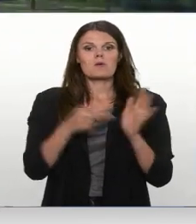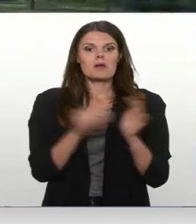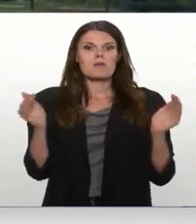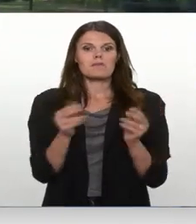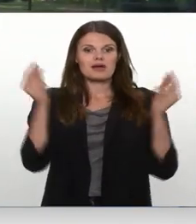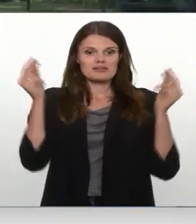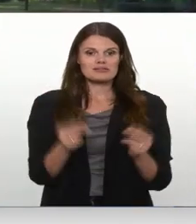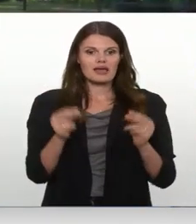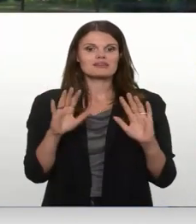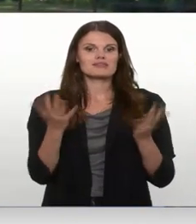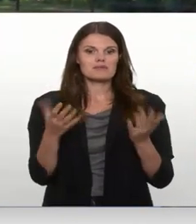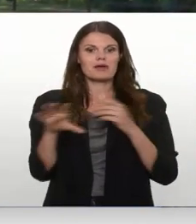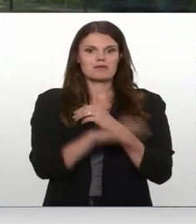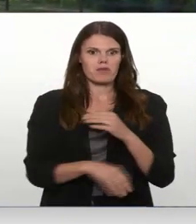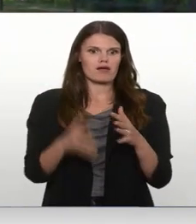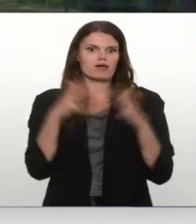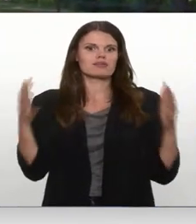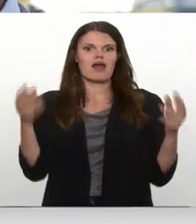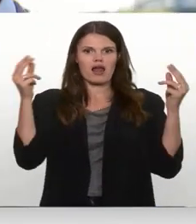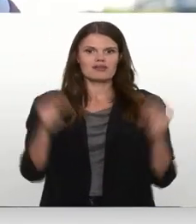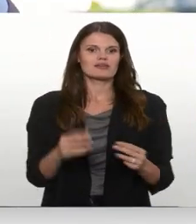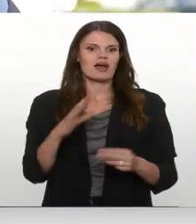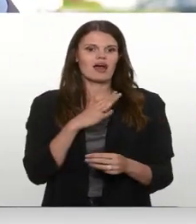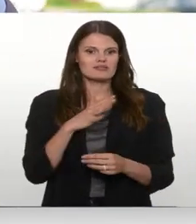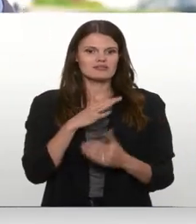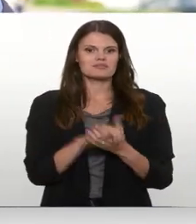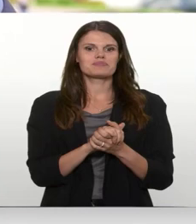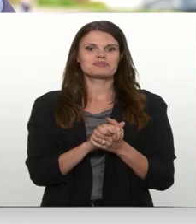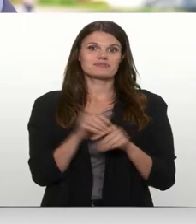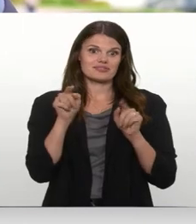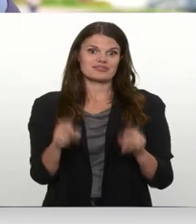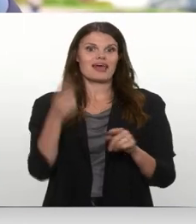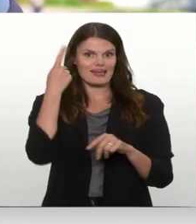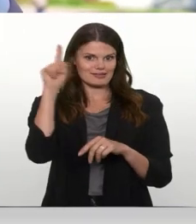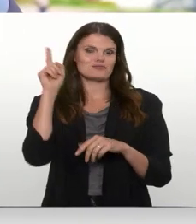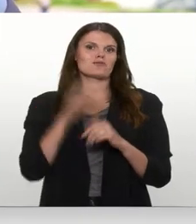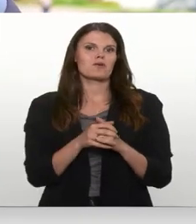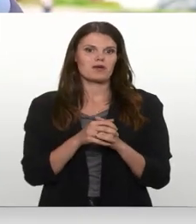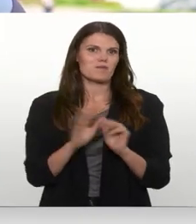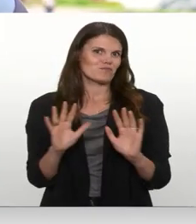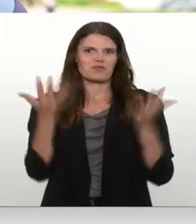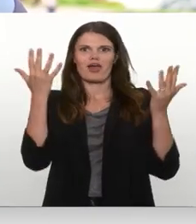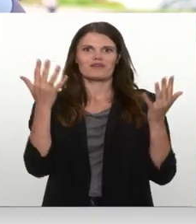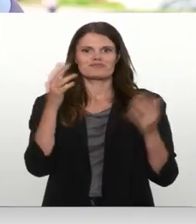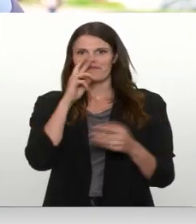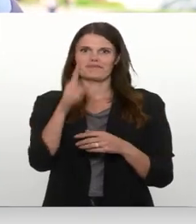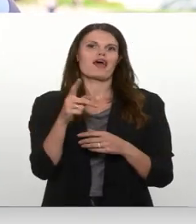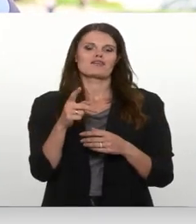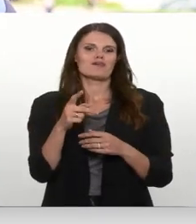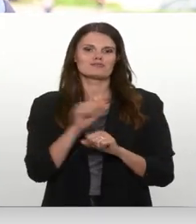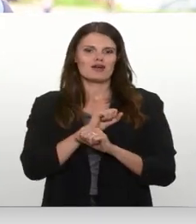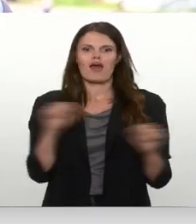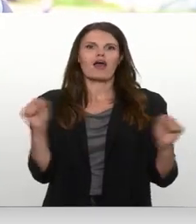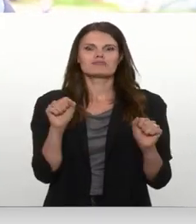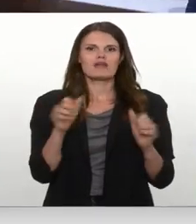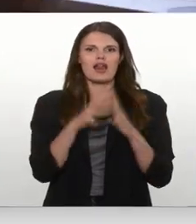kāzas, taču beigās tās izvērtās lielākas. Tā izdomājam. Pēčni nejauši tādā ašā